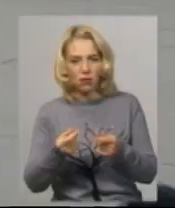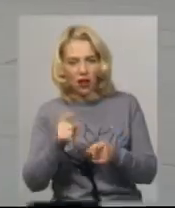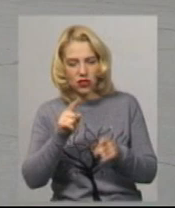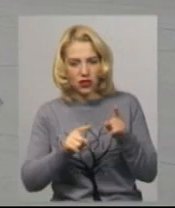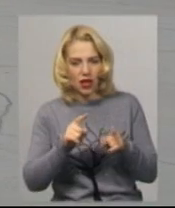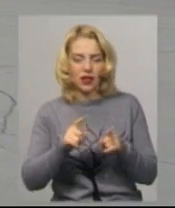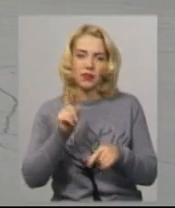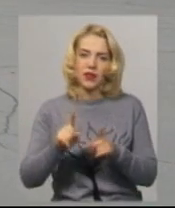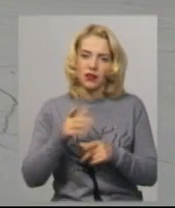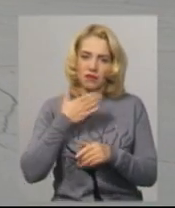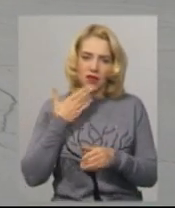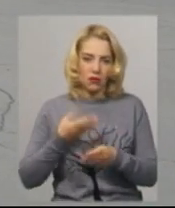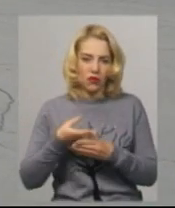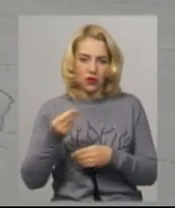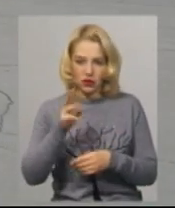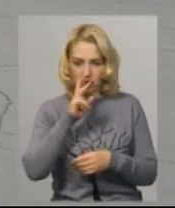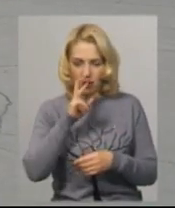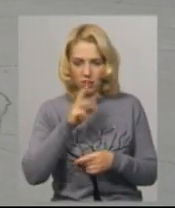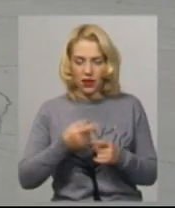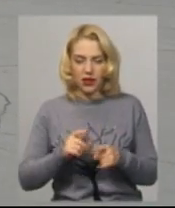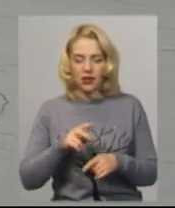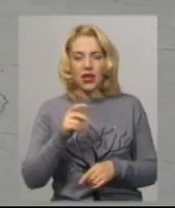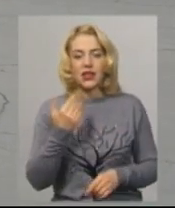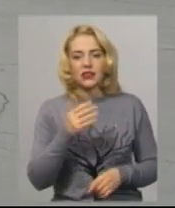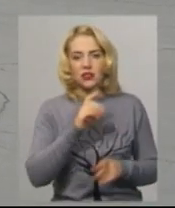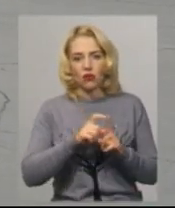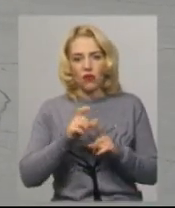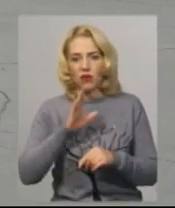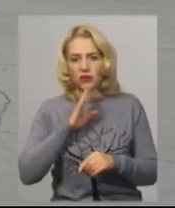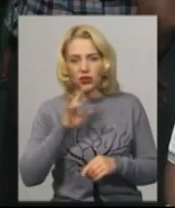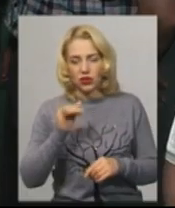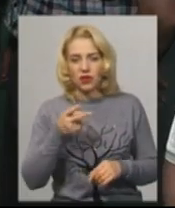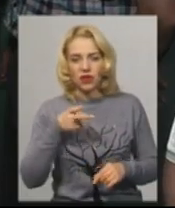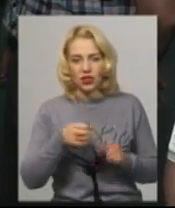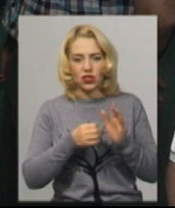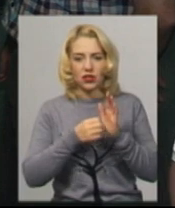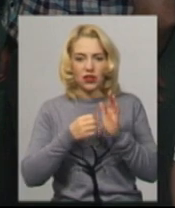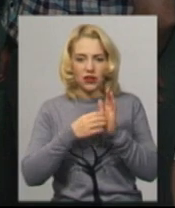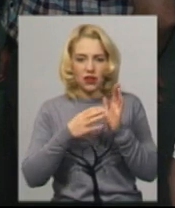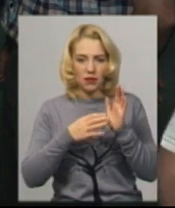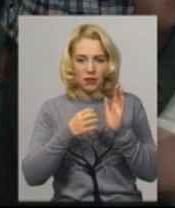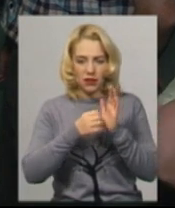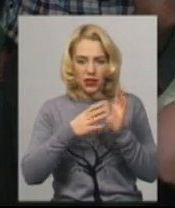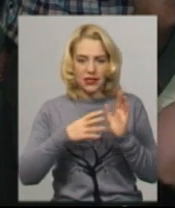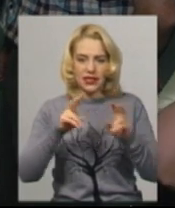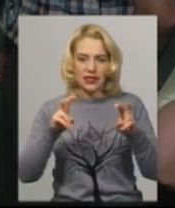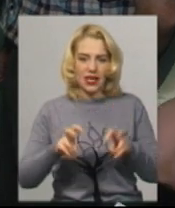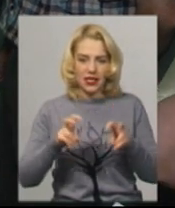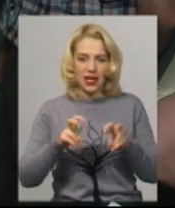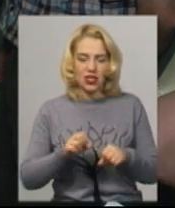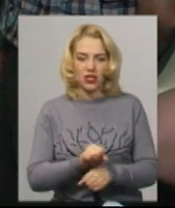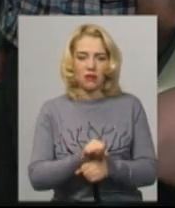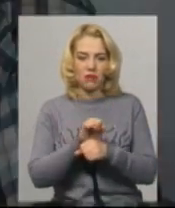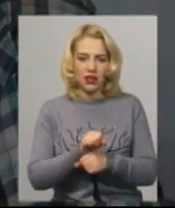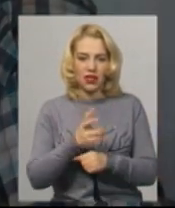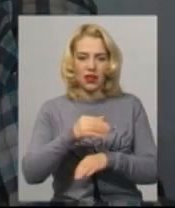каже працівниця підприємства Олена Серветник. За її словами, у липні 2019-го працівники влаштували сидячий мітинг у коридорі підприємства на вулиці